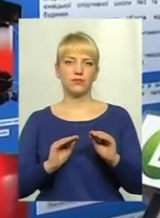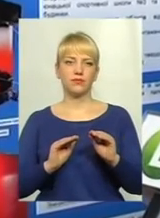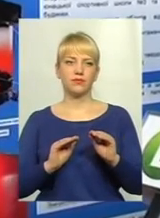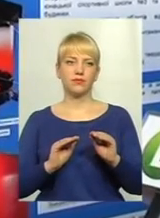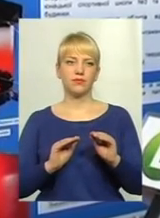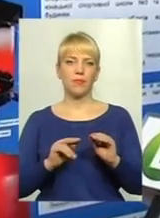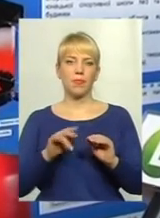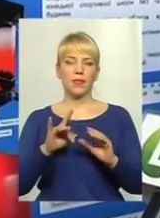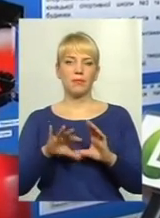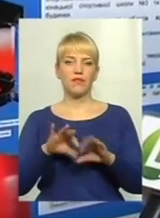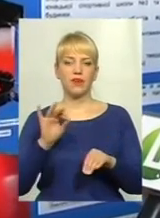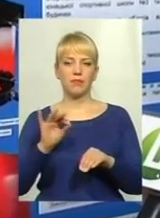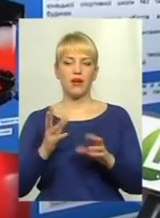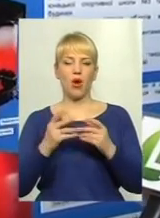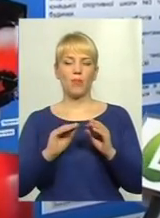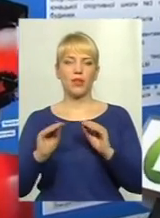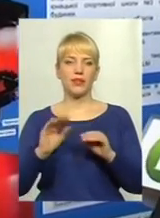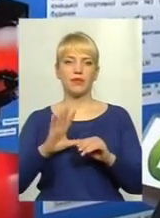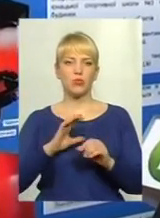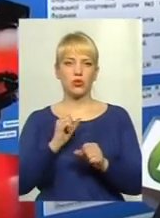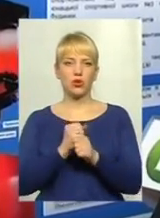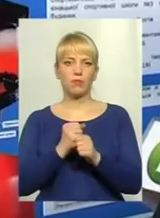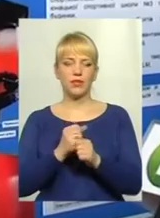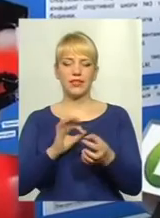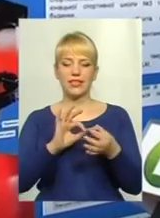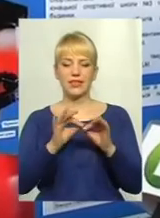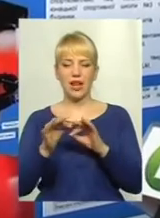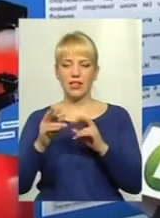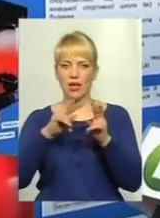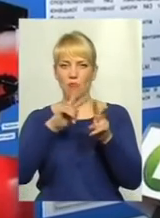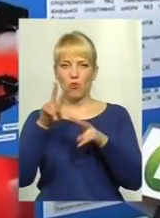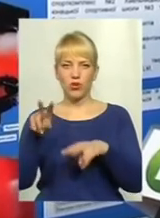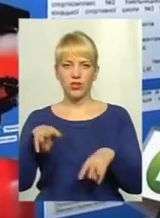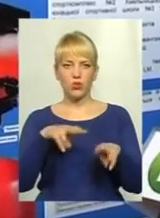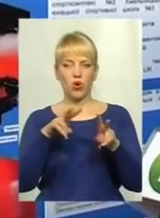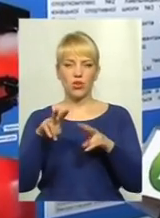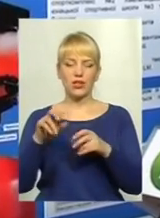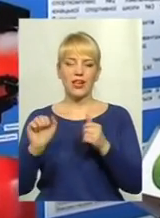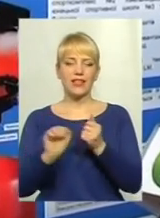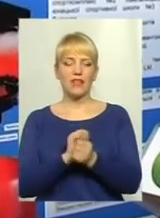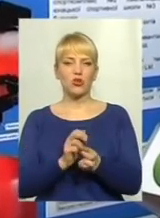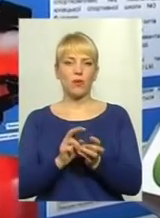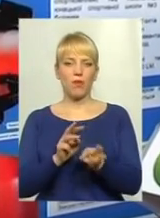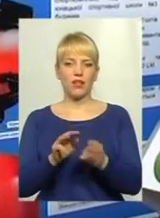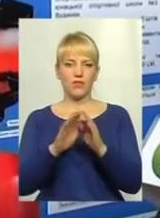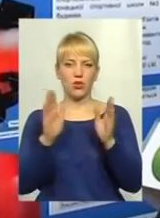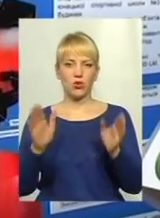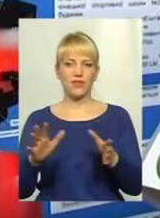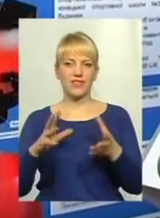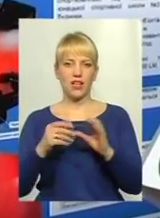При виборі обладнання був зроблений детальний моніторинг ринку твердопаливних котлів взагалі України.